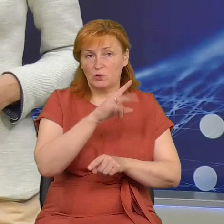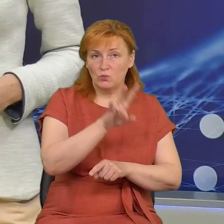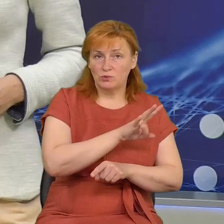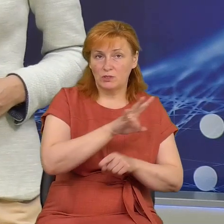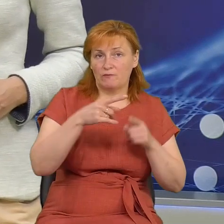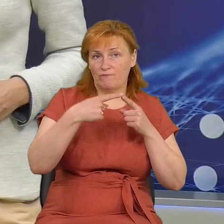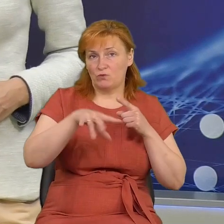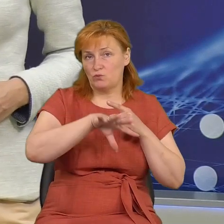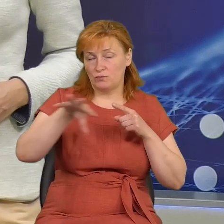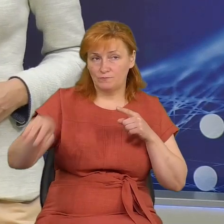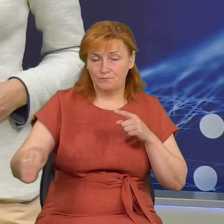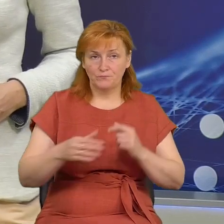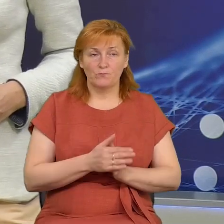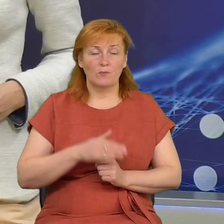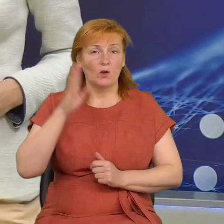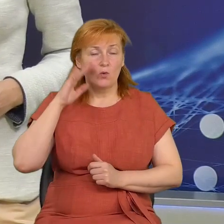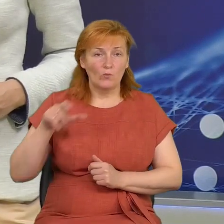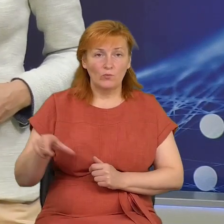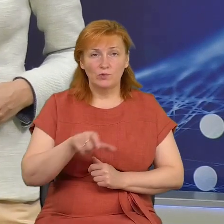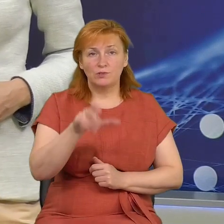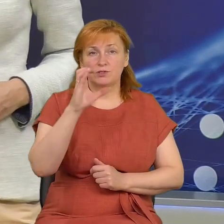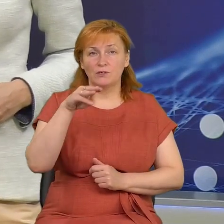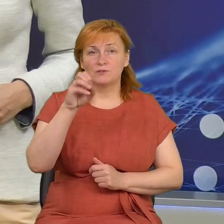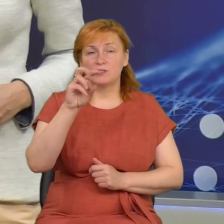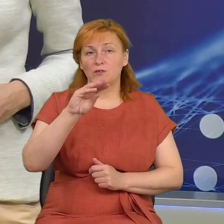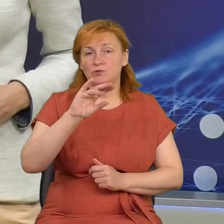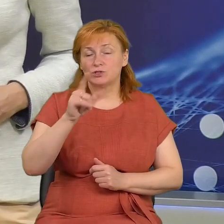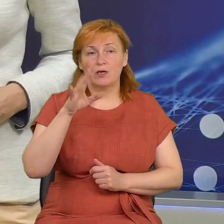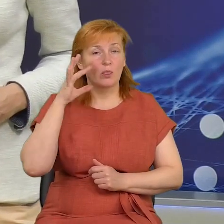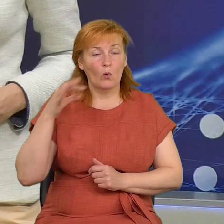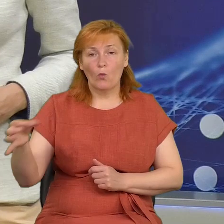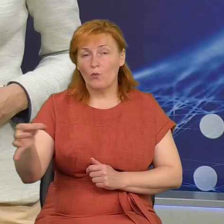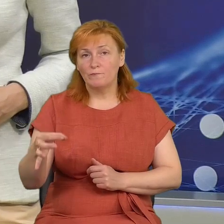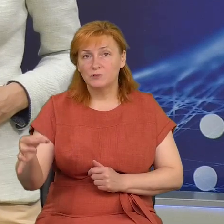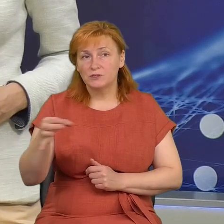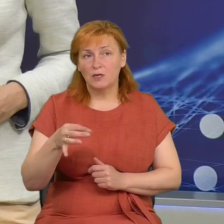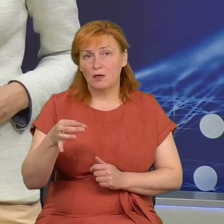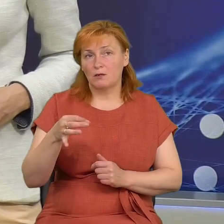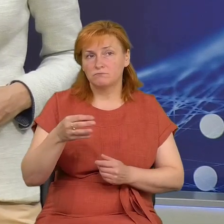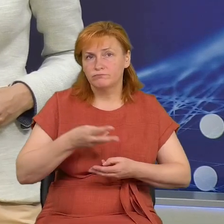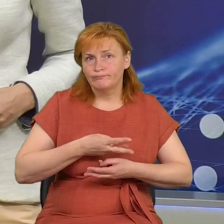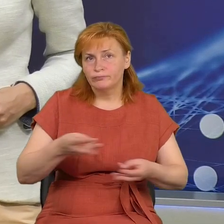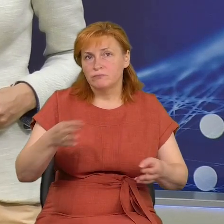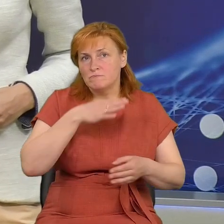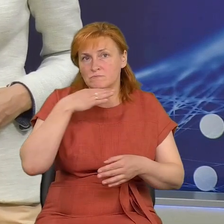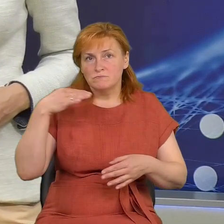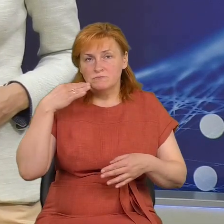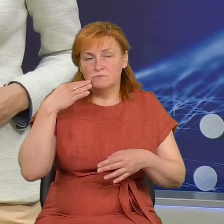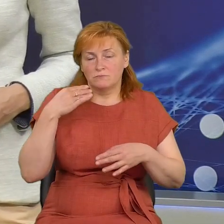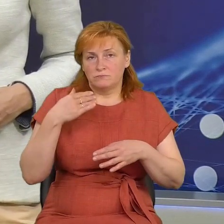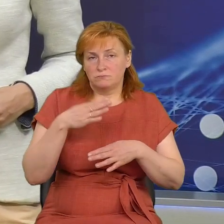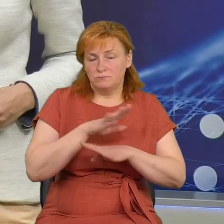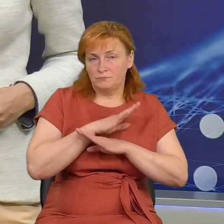У річці Стрижень і заплавних озерах Чернігова масово гине риба. Востаннє таке було 10 років тому, розповідає